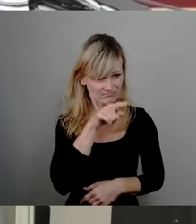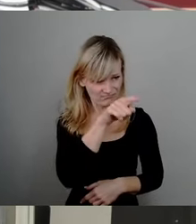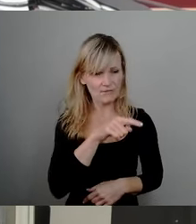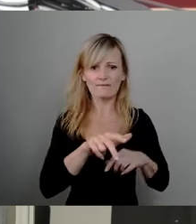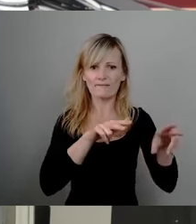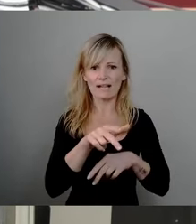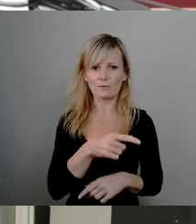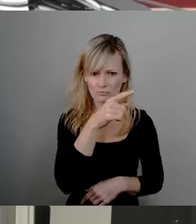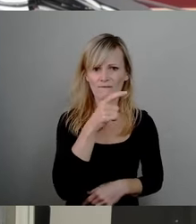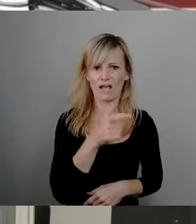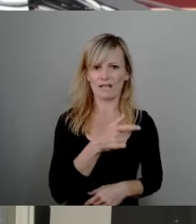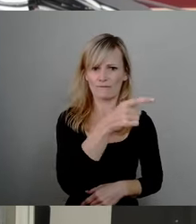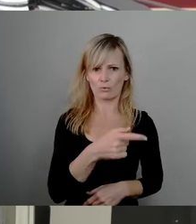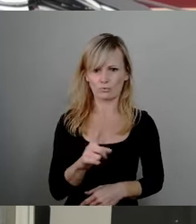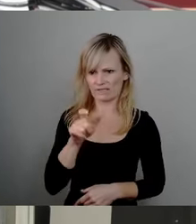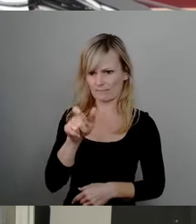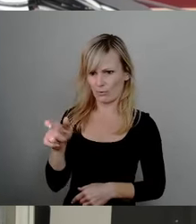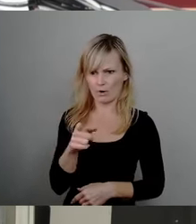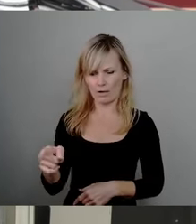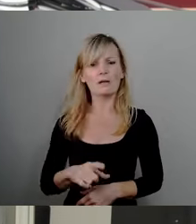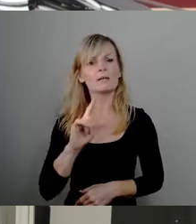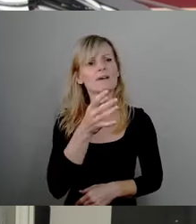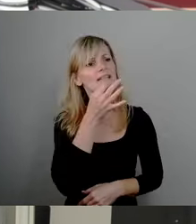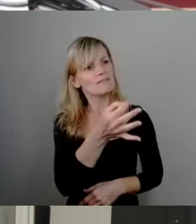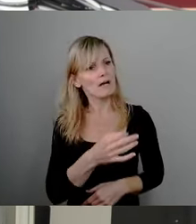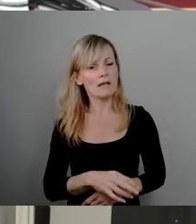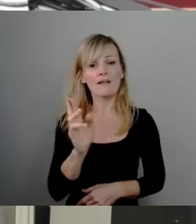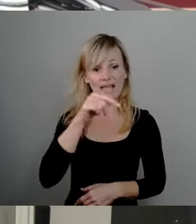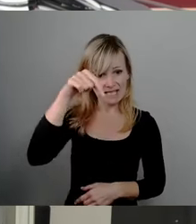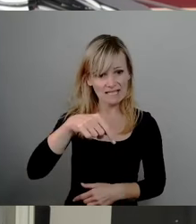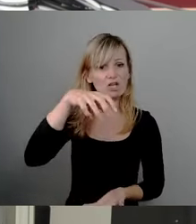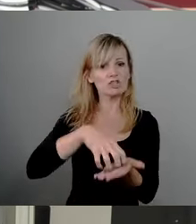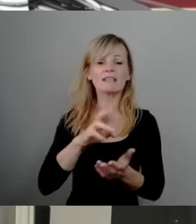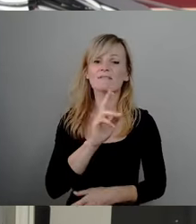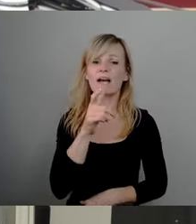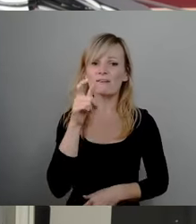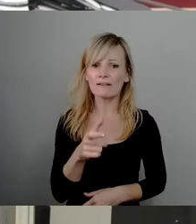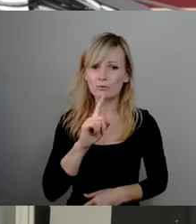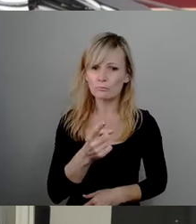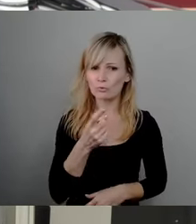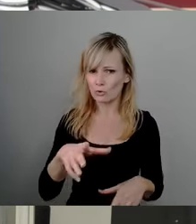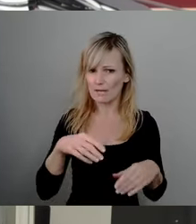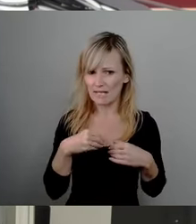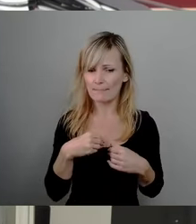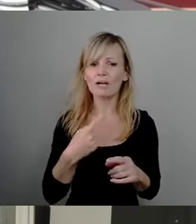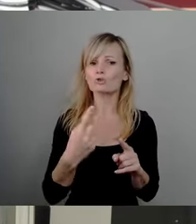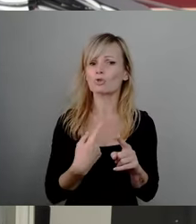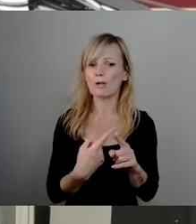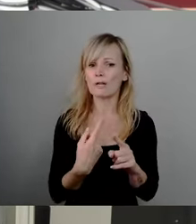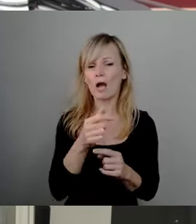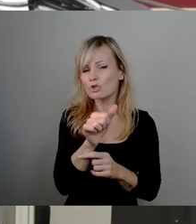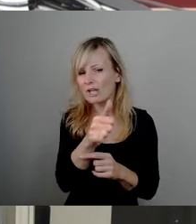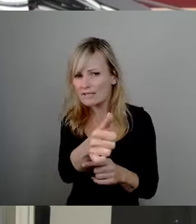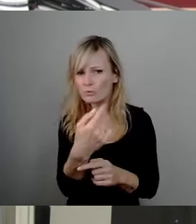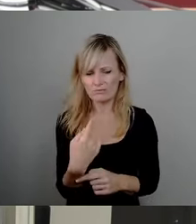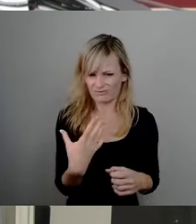Und die zweite Frage, ich beantworte sie auch, wer ist auch von der Stadt hier verantwortlich dafür, dass man das mit der Steuerschätzung nicht auf die